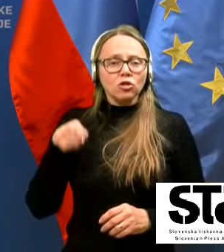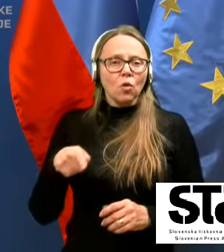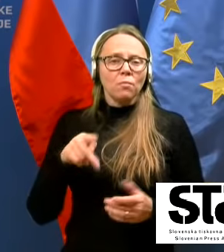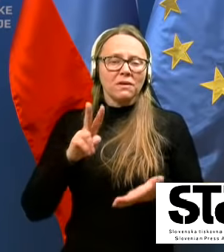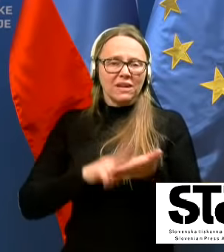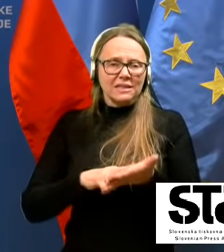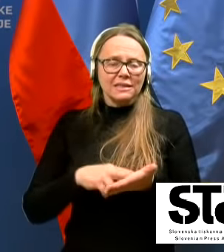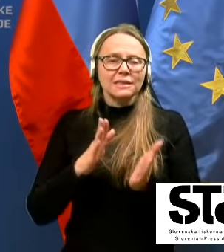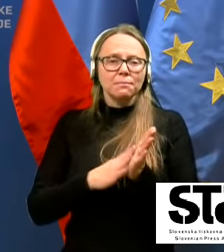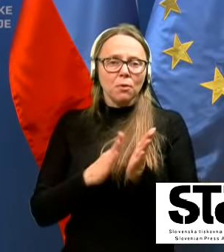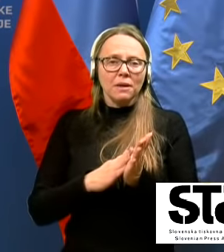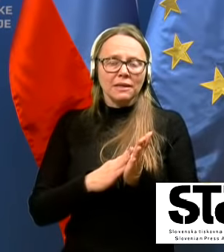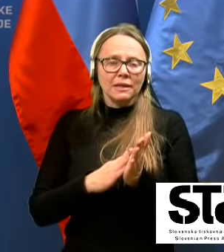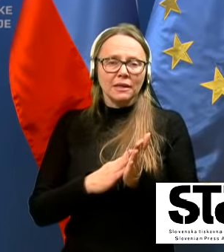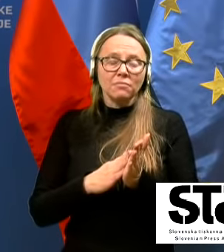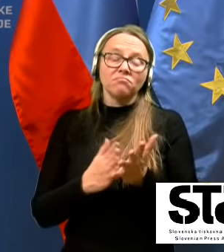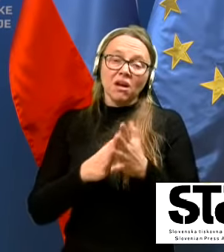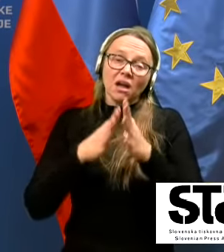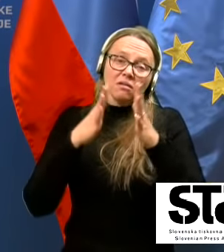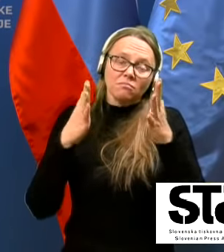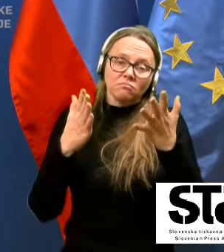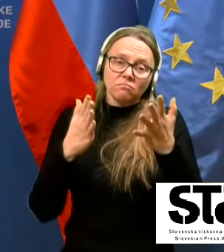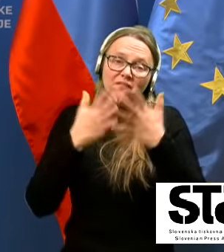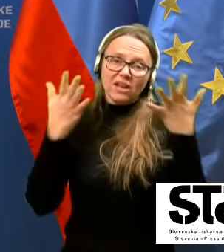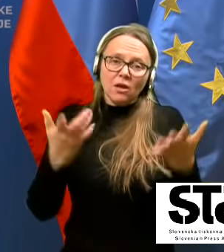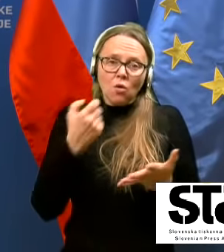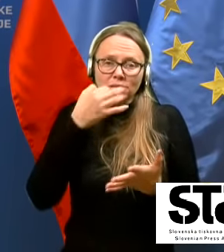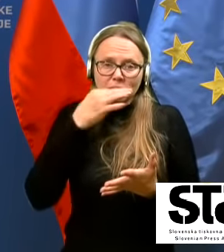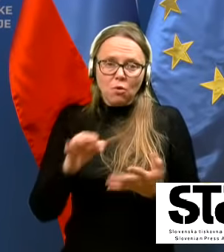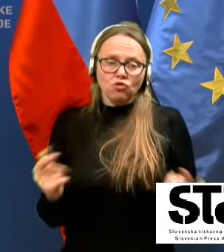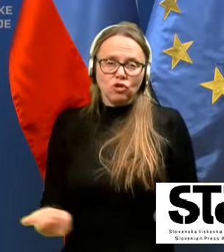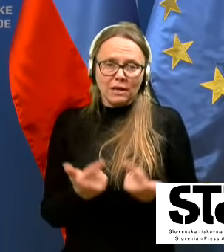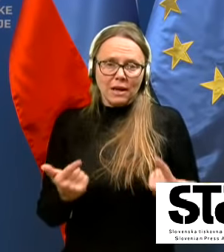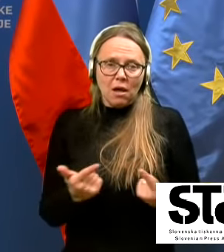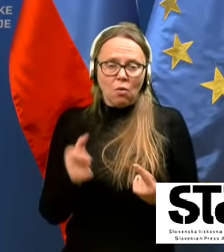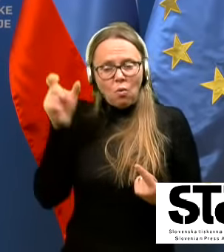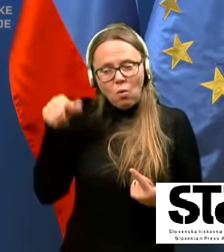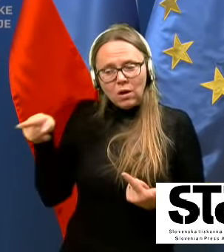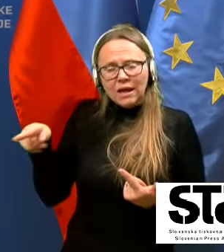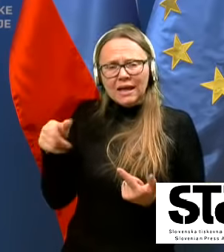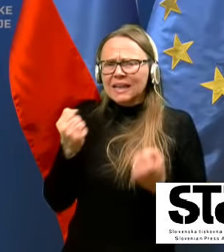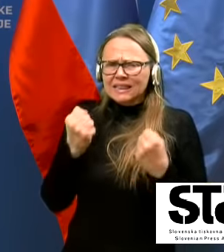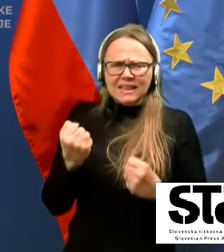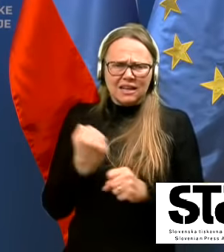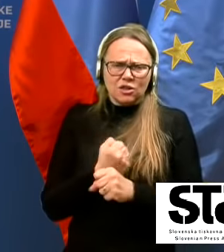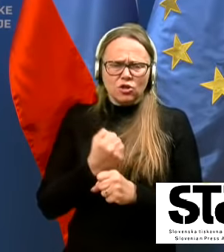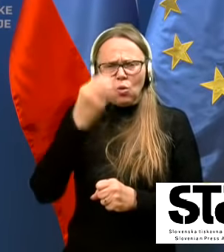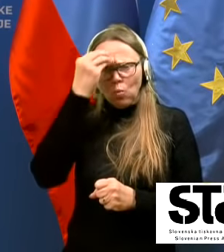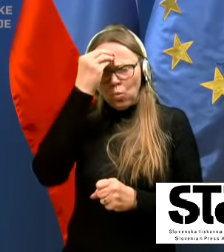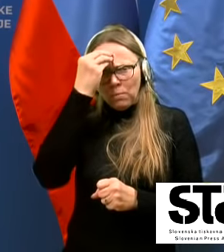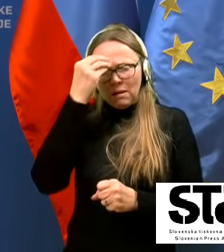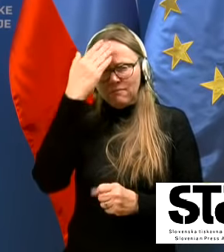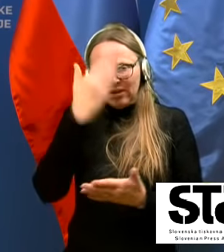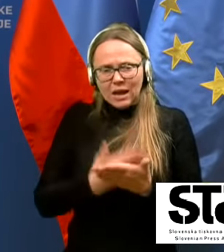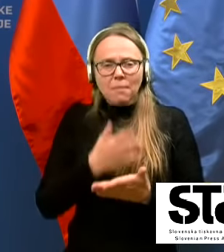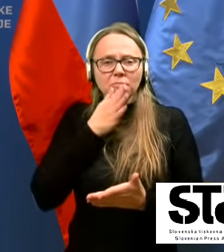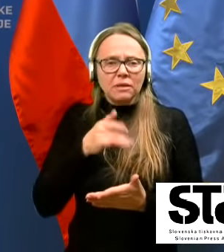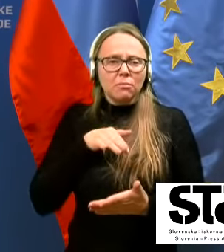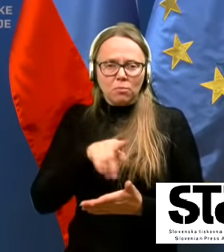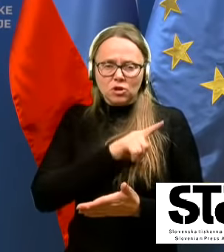bistveno izboljšanje lahko. In jaz trd naupam in verjamem, seveda, bo tudi do tega prišlo.